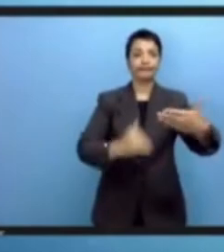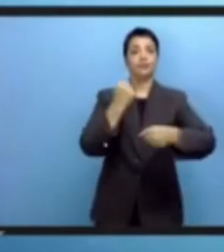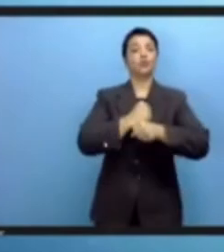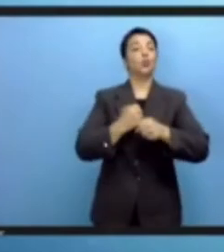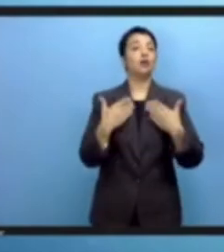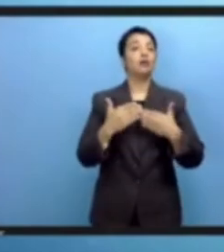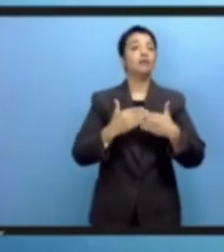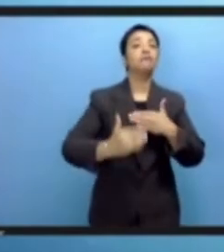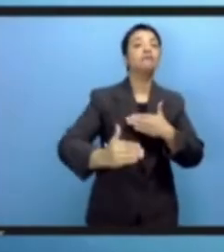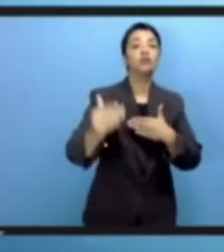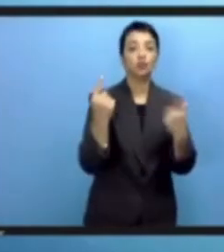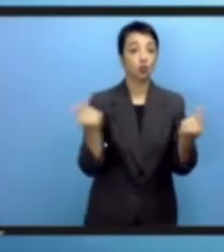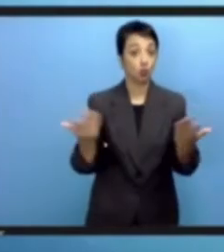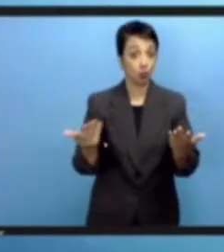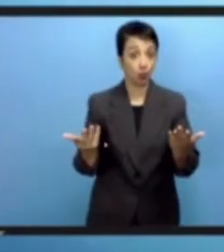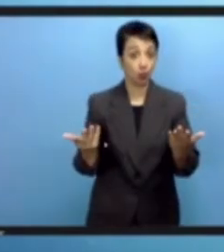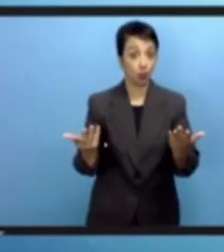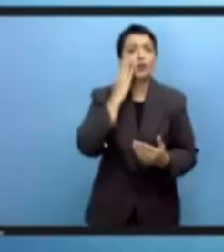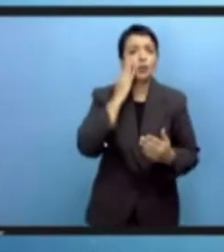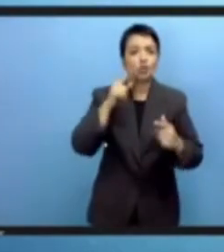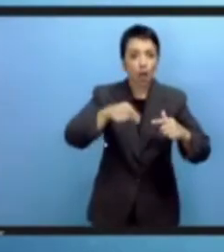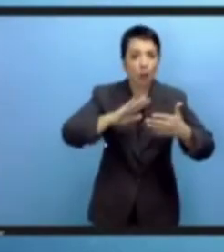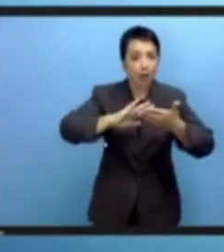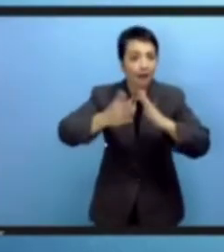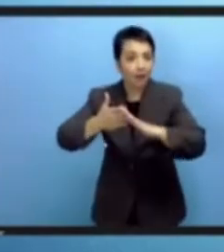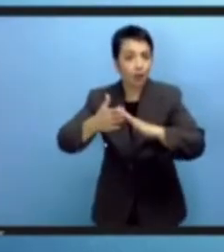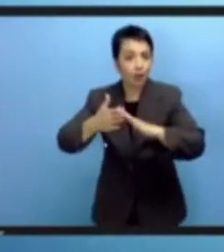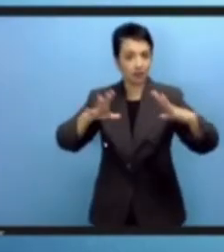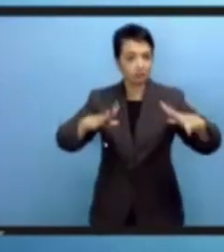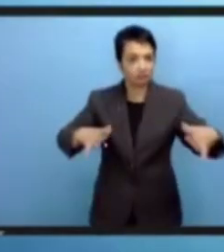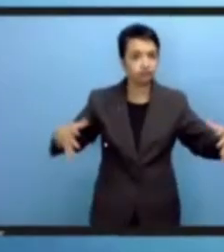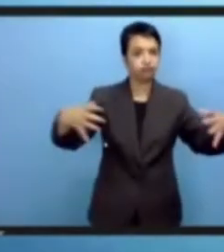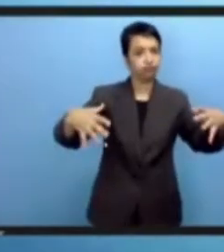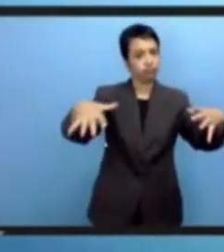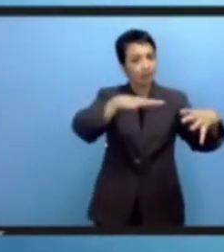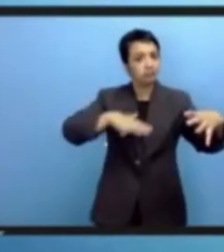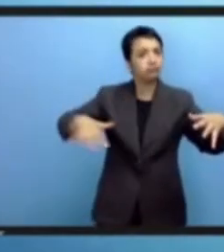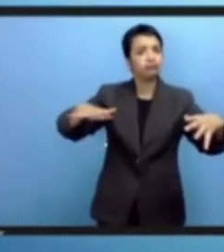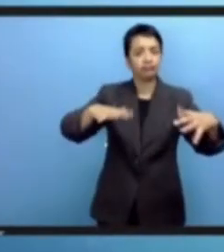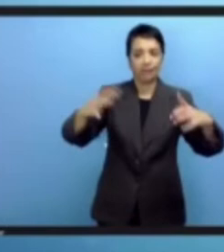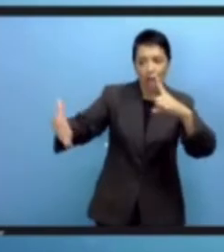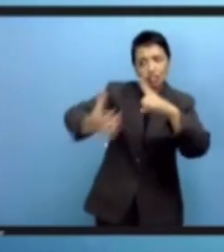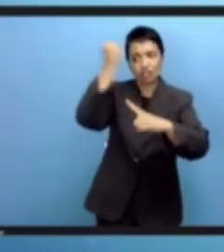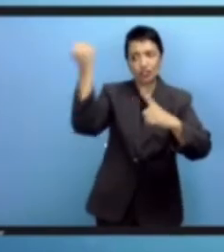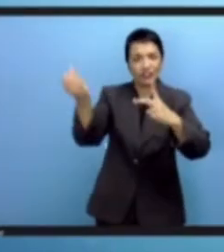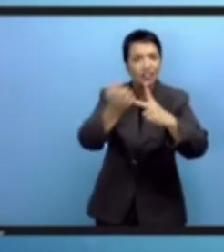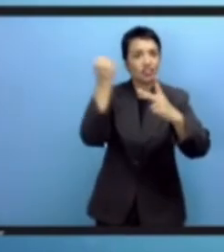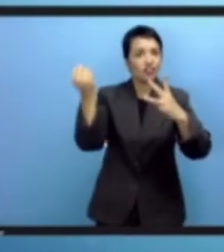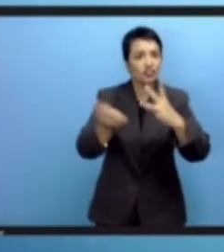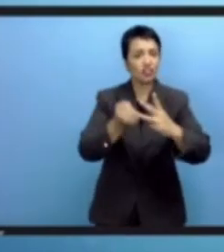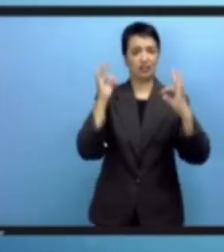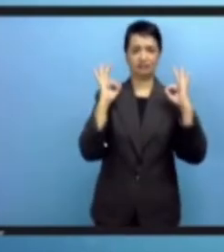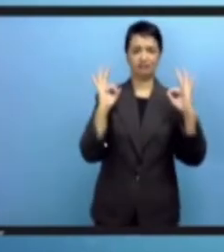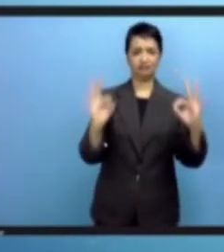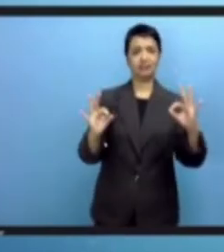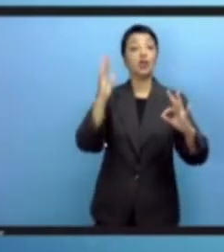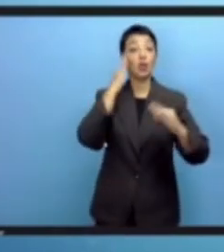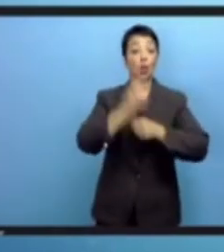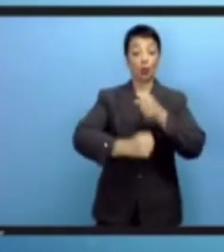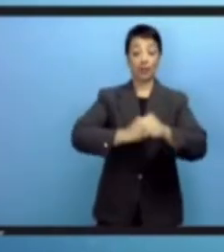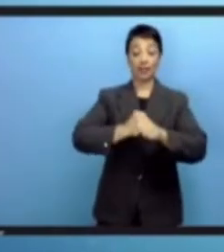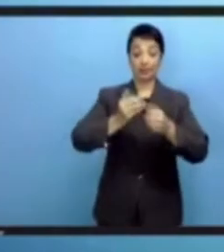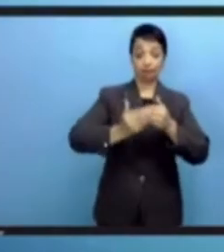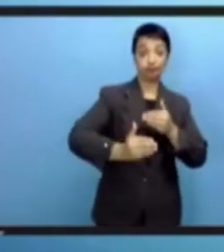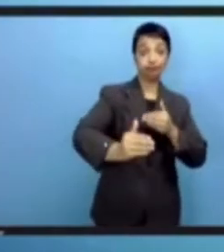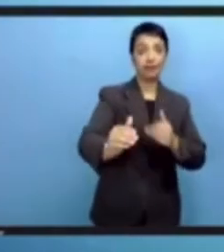أولى اجتماعاته في الساعات الأخيرة يدرك ما هو برنامجه